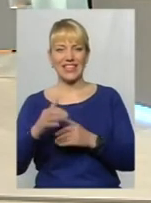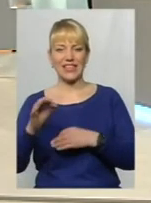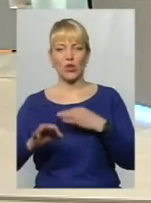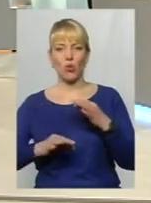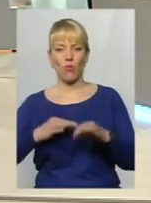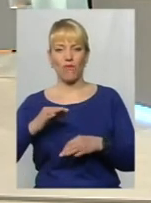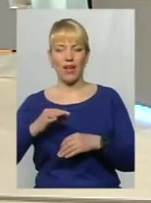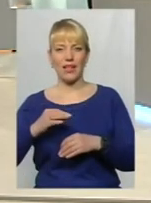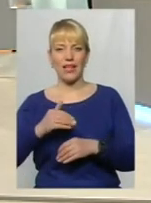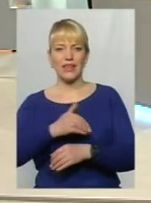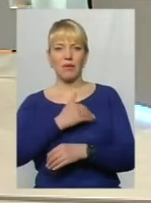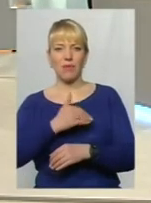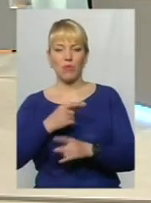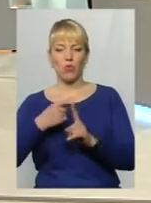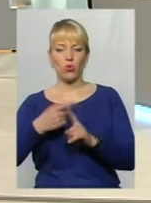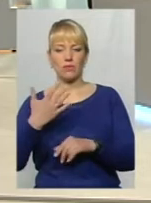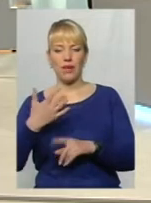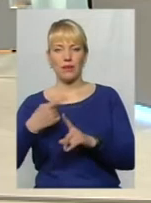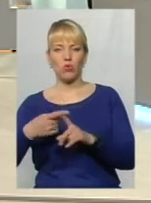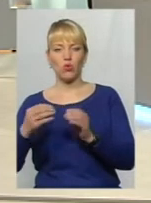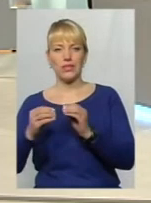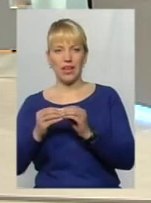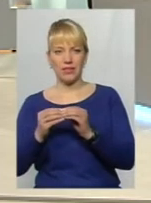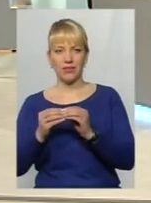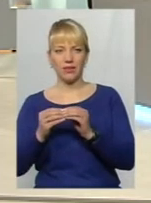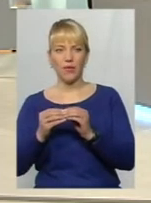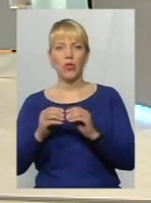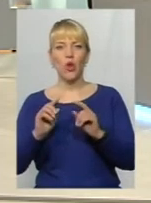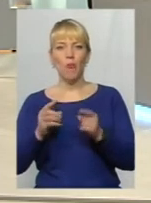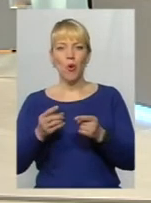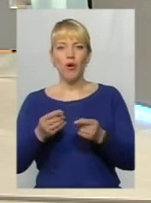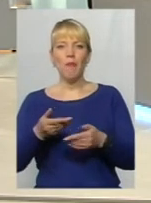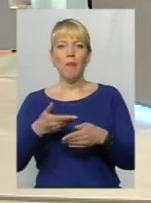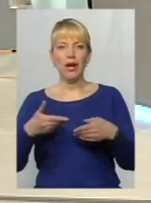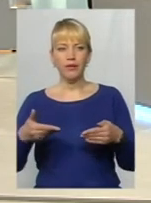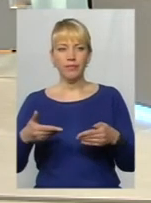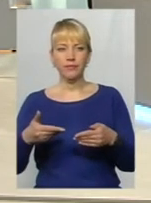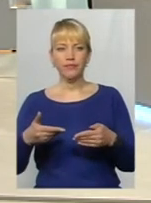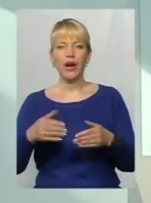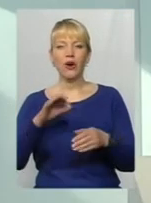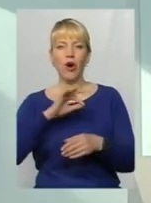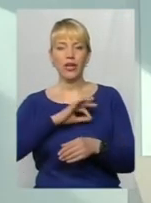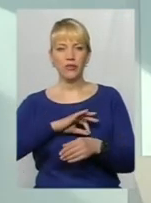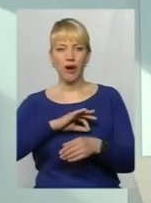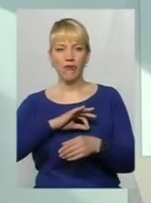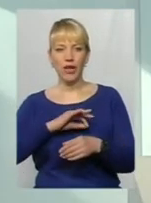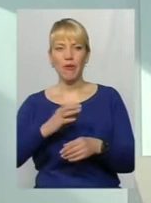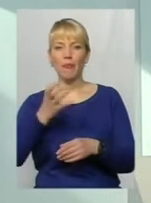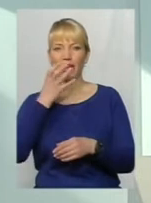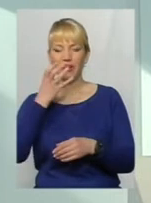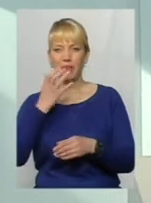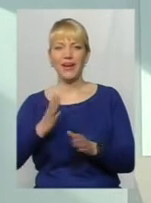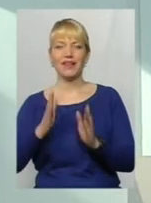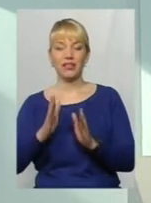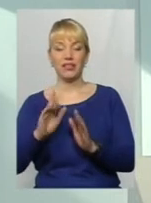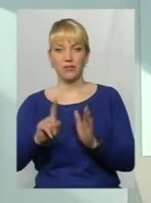температура плюс 5, плюс 10 градусів, тому ми використовуємо потепління, тільки